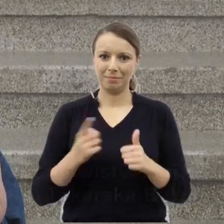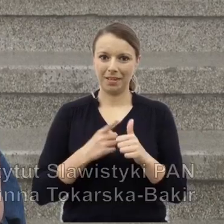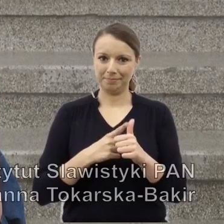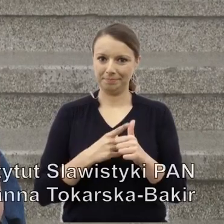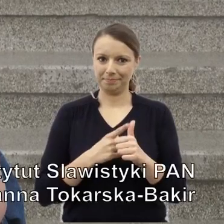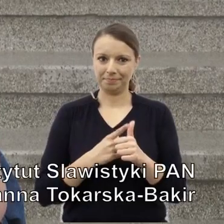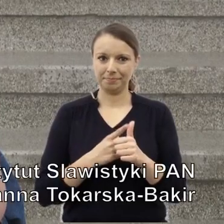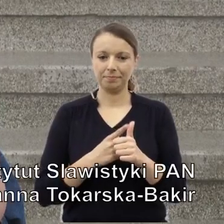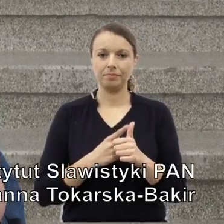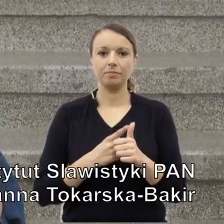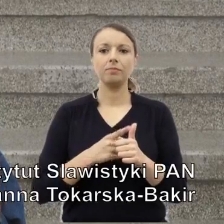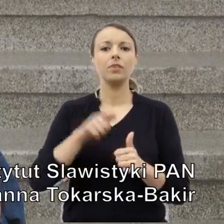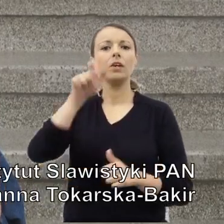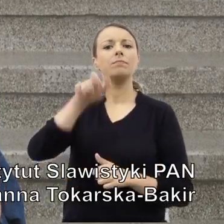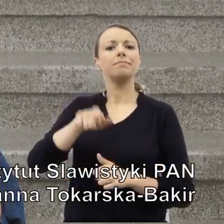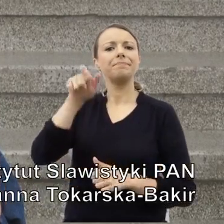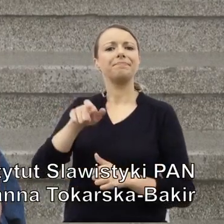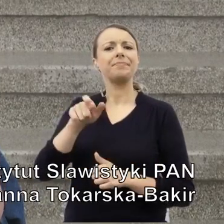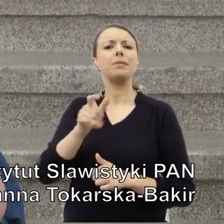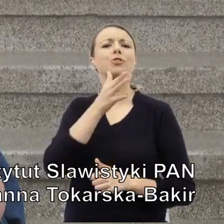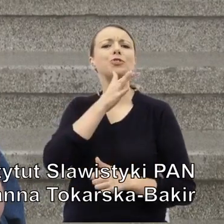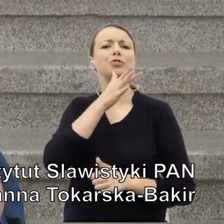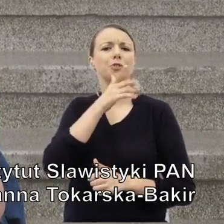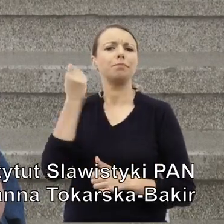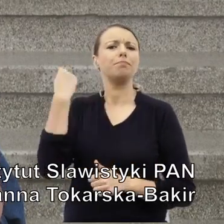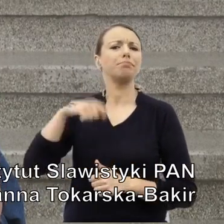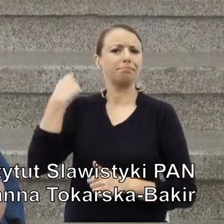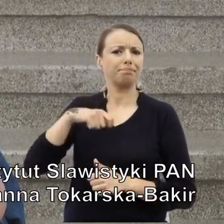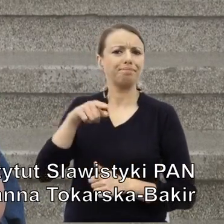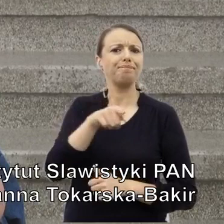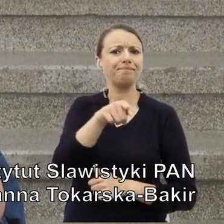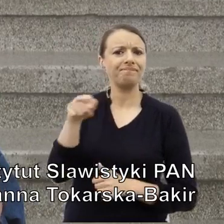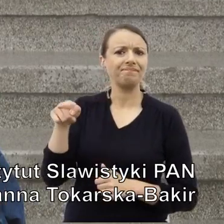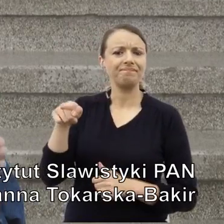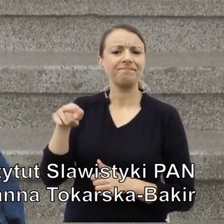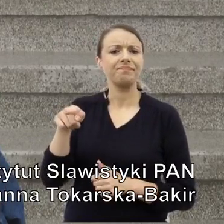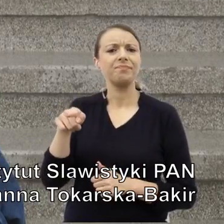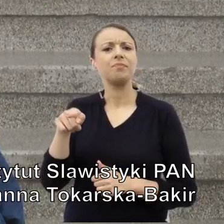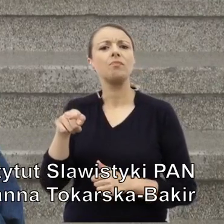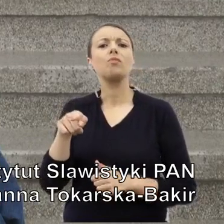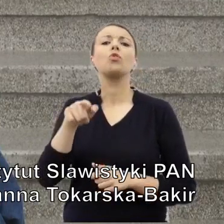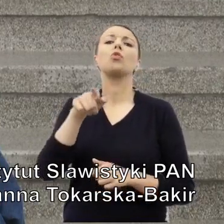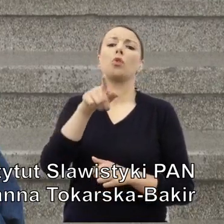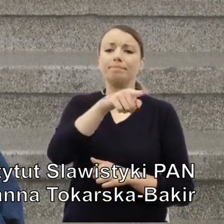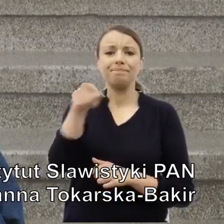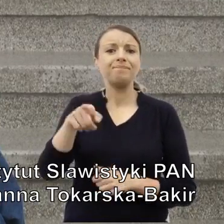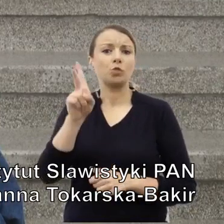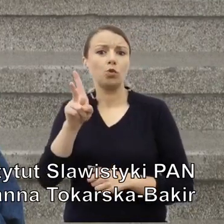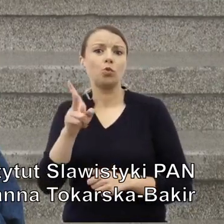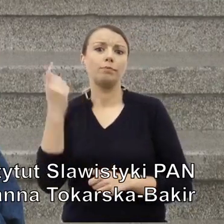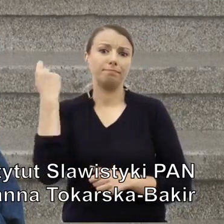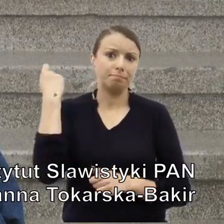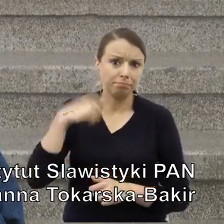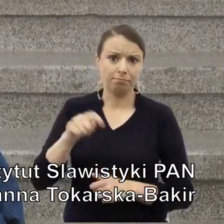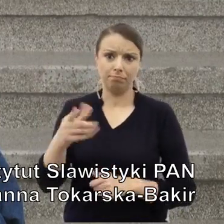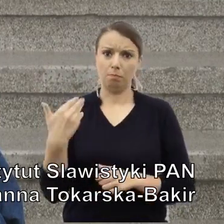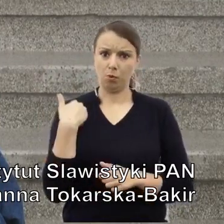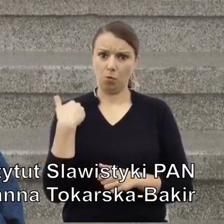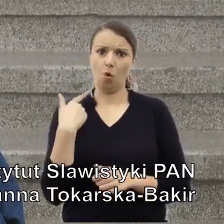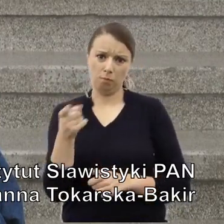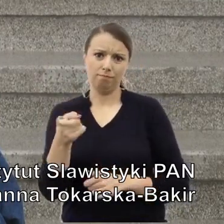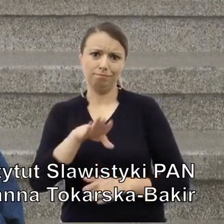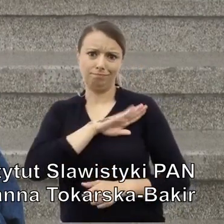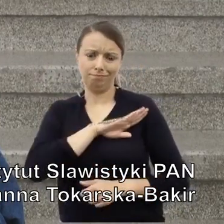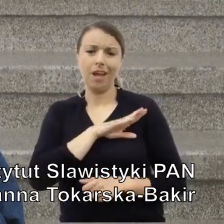Ofiary pogromu kieleckiego, zarówno ci, którzy zostali zabici, jak i ci, którzy